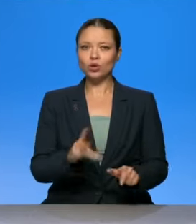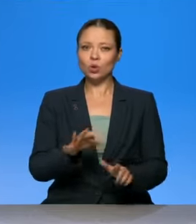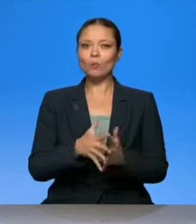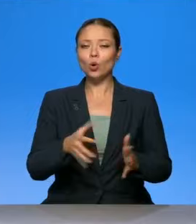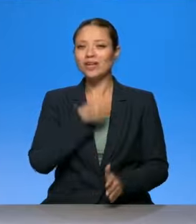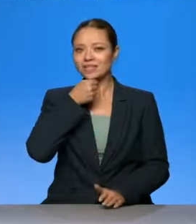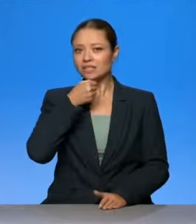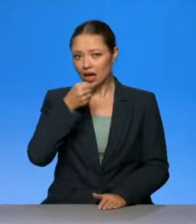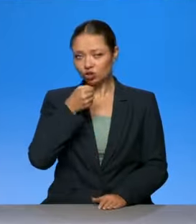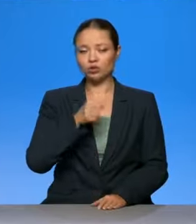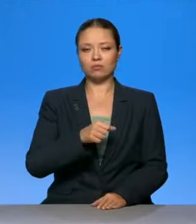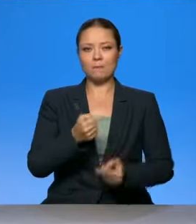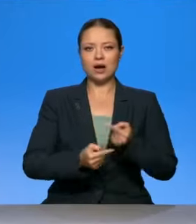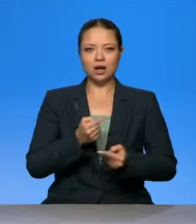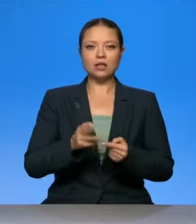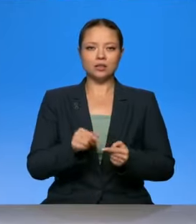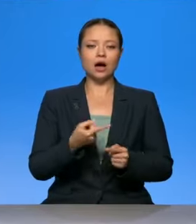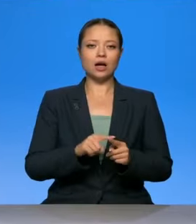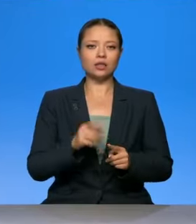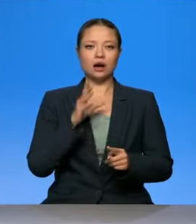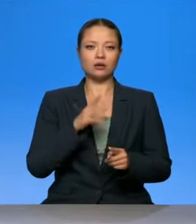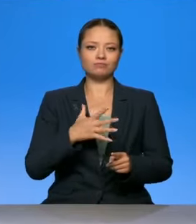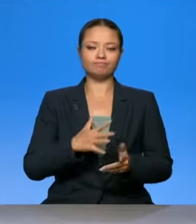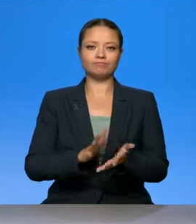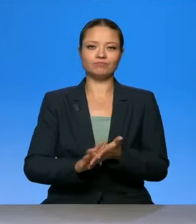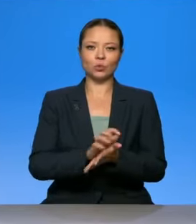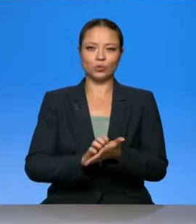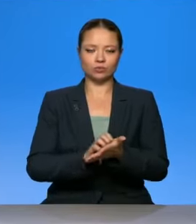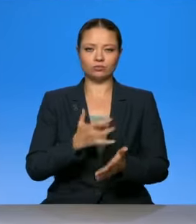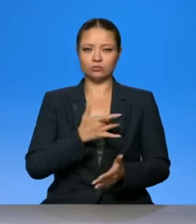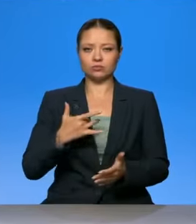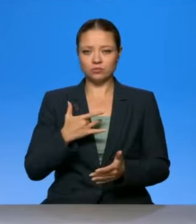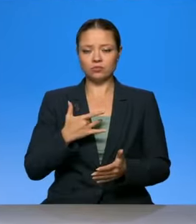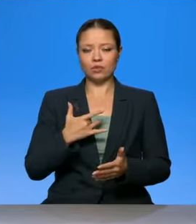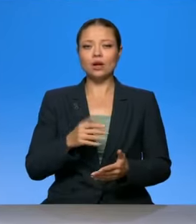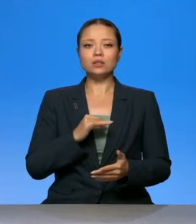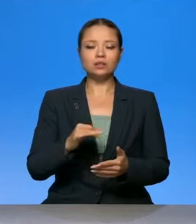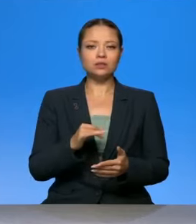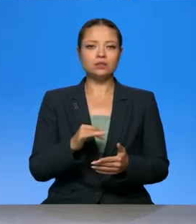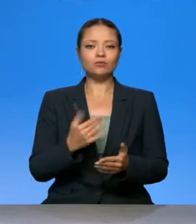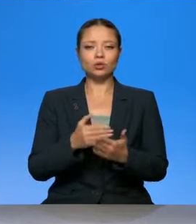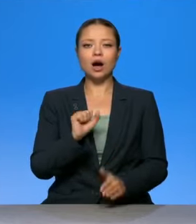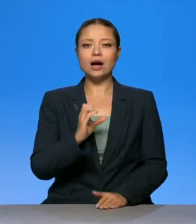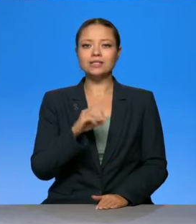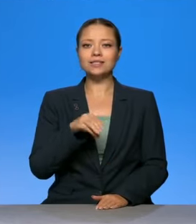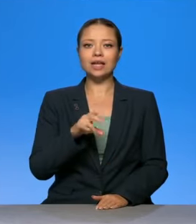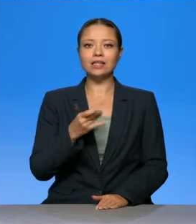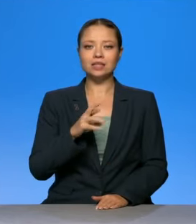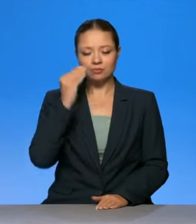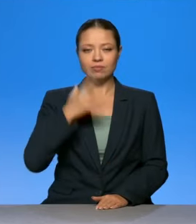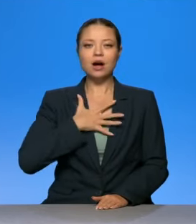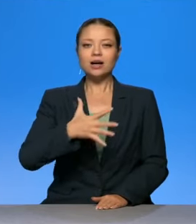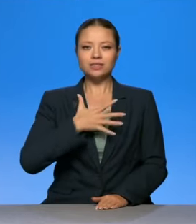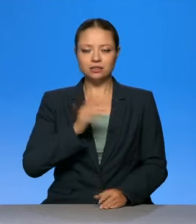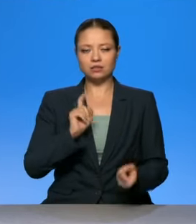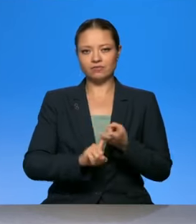приходить фиброз, когда растет ткань. И понятно, сейчас у человека она есть, и говорит, что остеония связана именно с последствием.